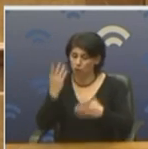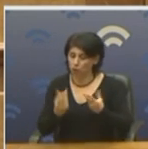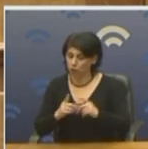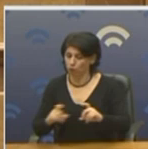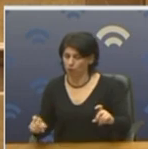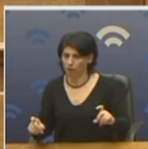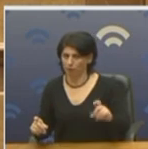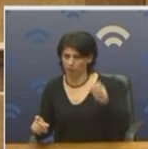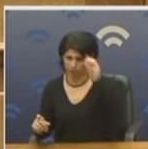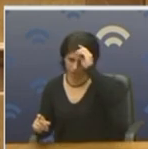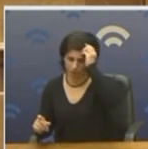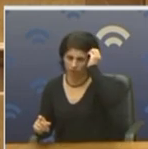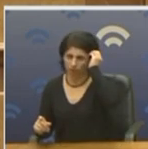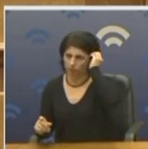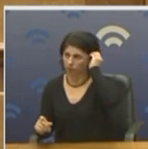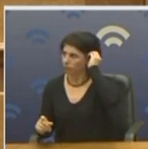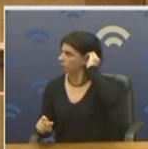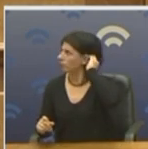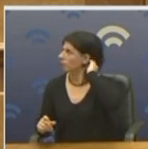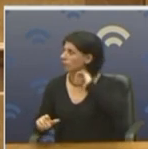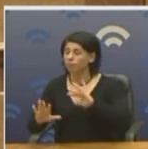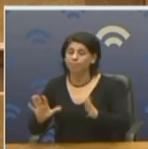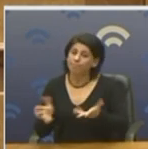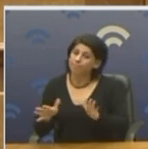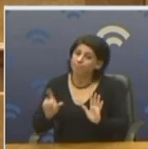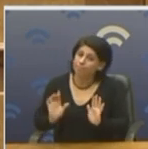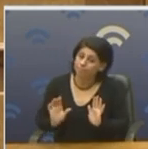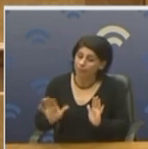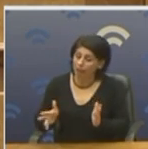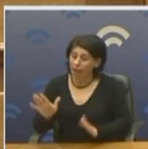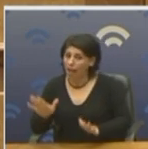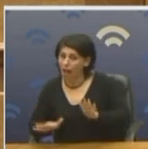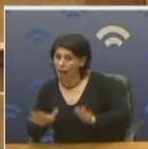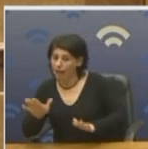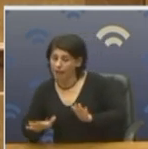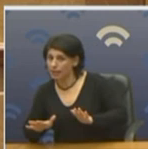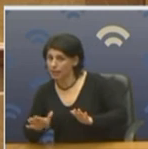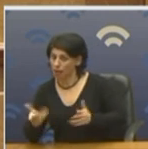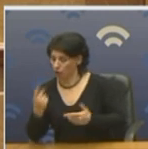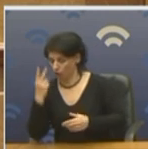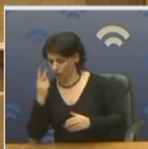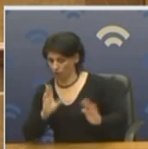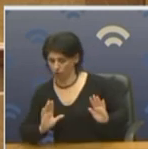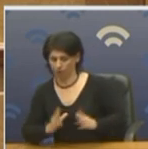κύριε Λοβέρδο. Το βλέπω. Μπορεί να φαίνεται περίεργο, αλλά ανάλογα με τους κλειδονισμούς. Να δώσω ένα παράδειγμα